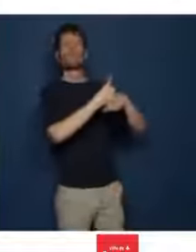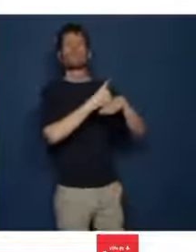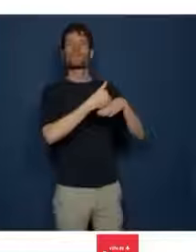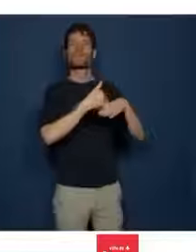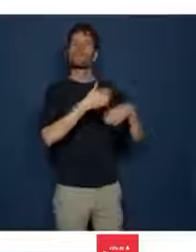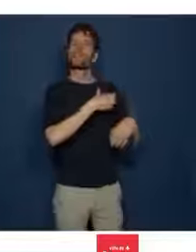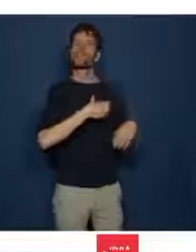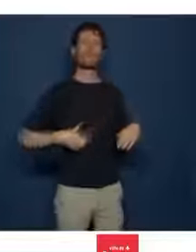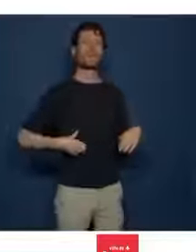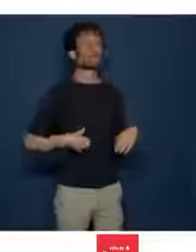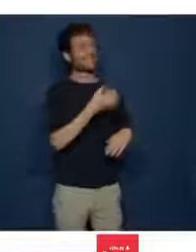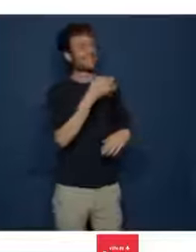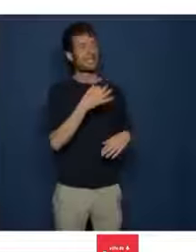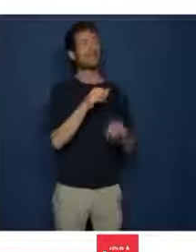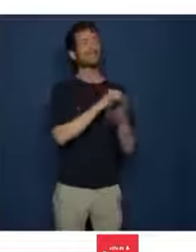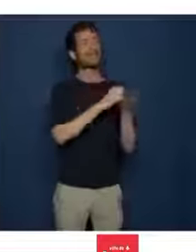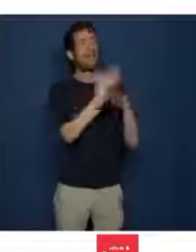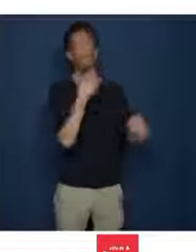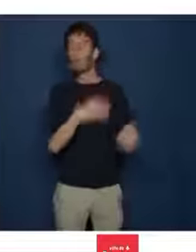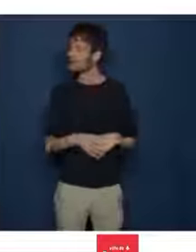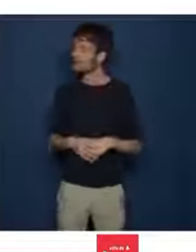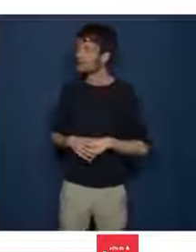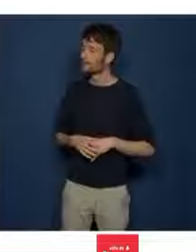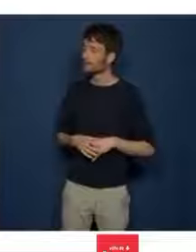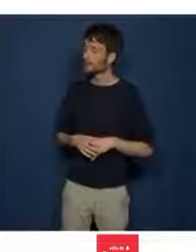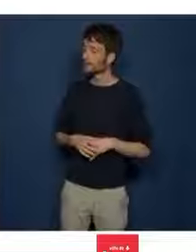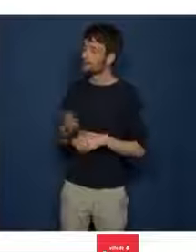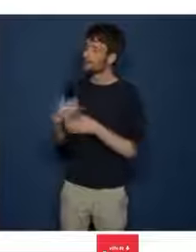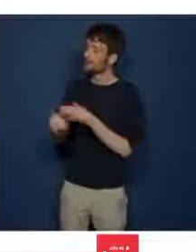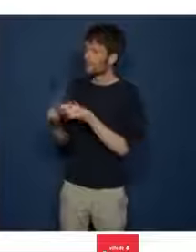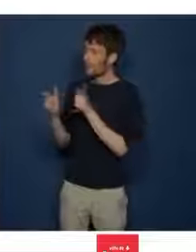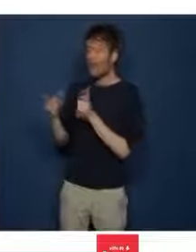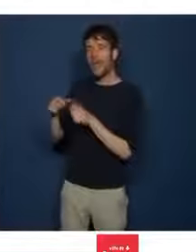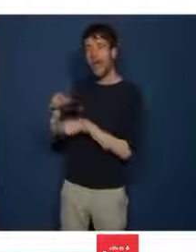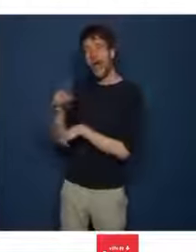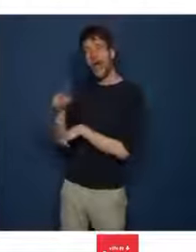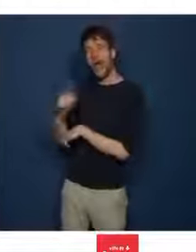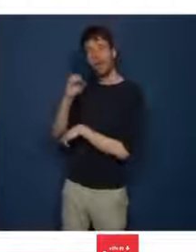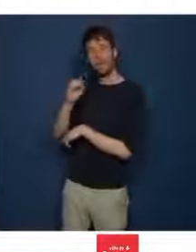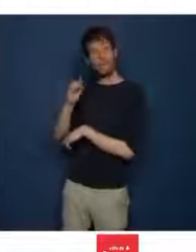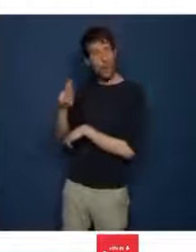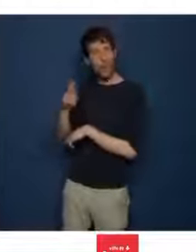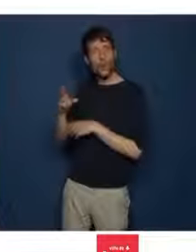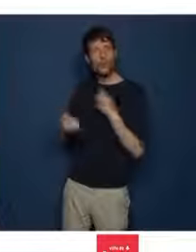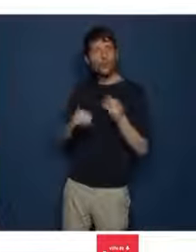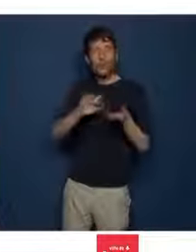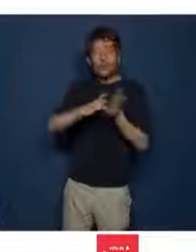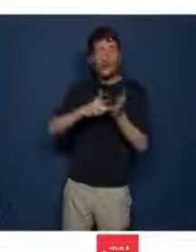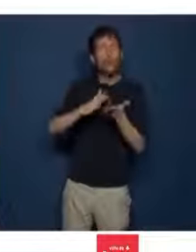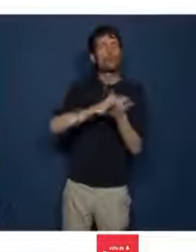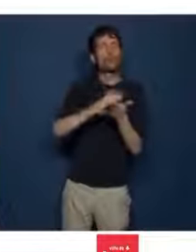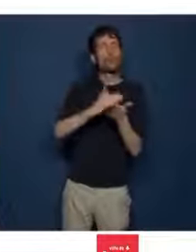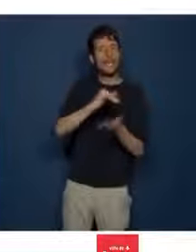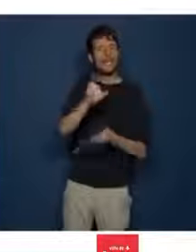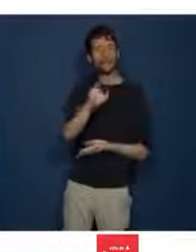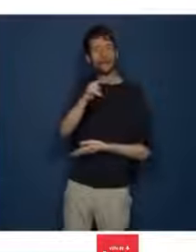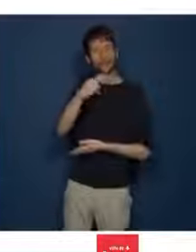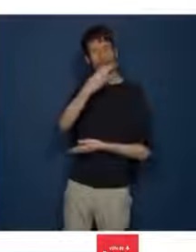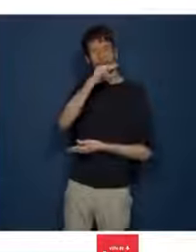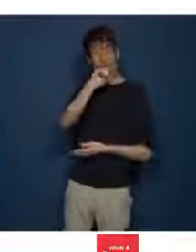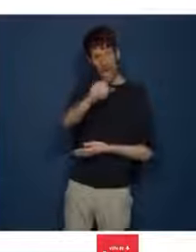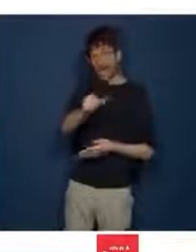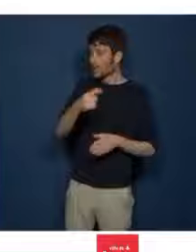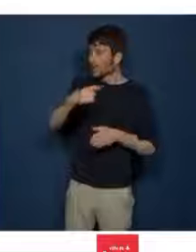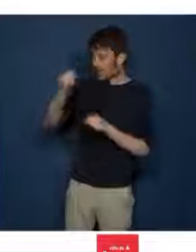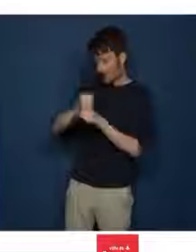travaillé, je cite, dans le dossier du Palais-Rameau, comme pour l'ensemble des projets de Junia, en étroite collaboration avec celle